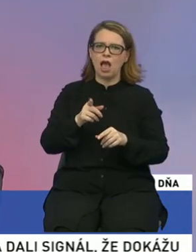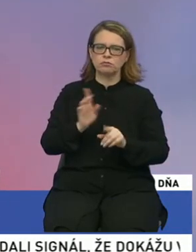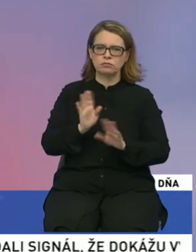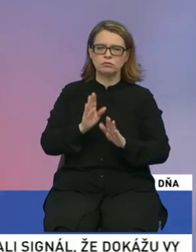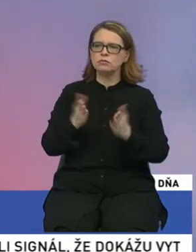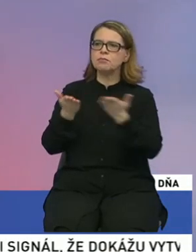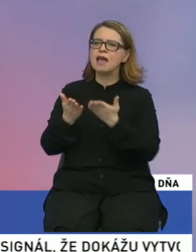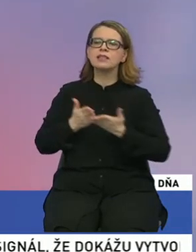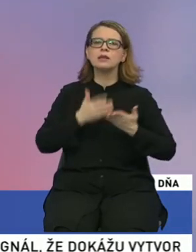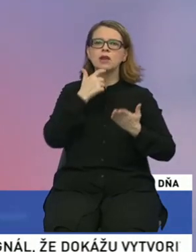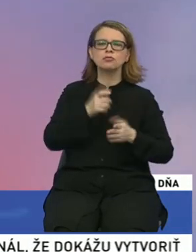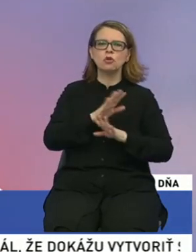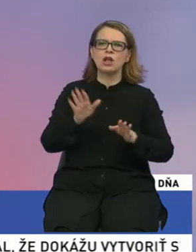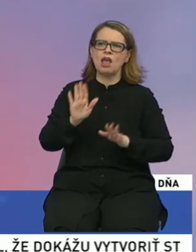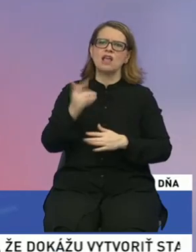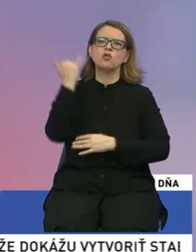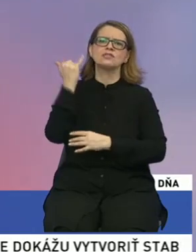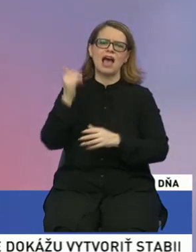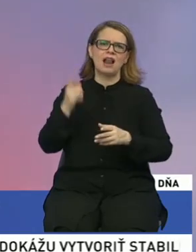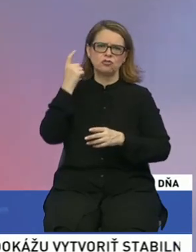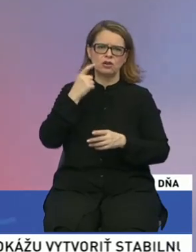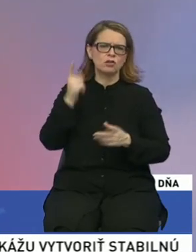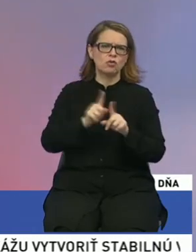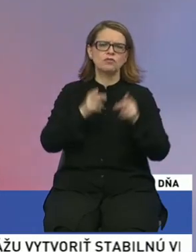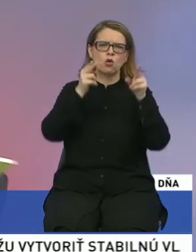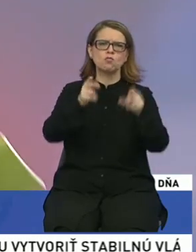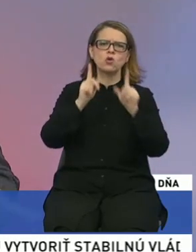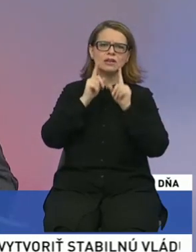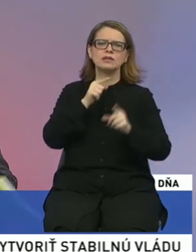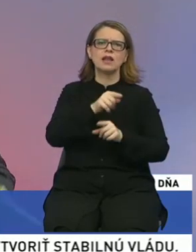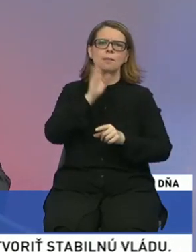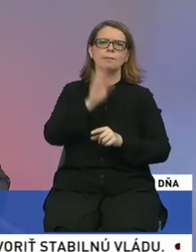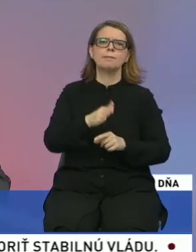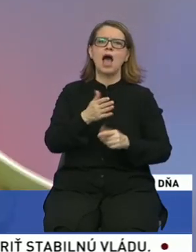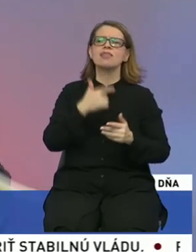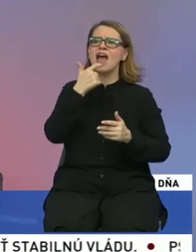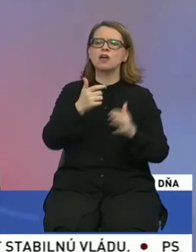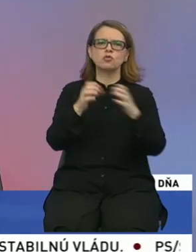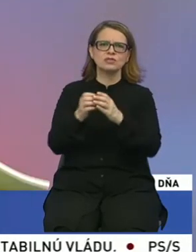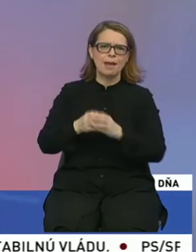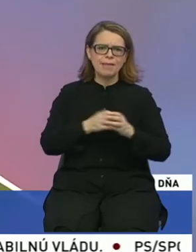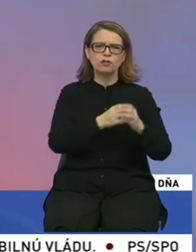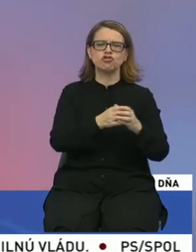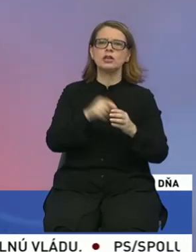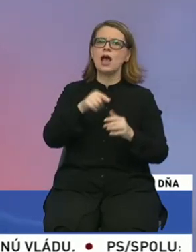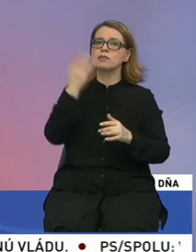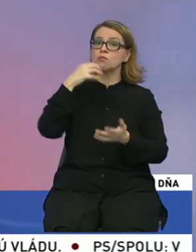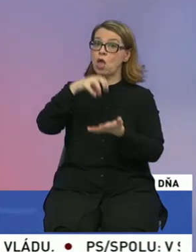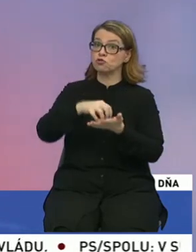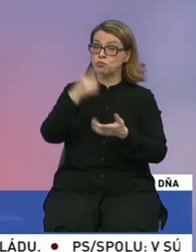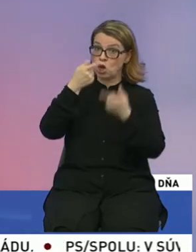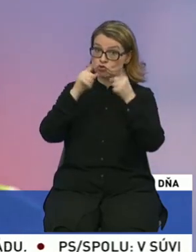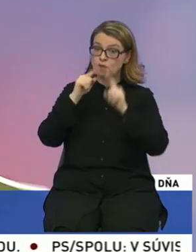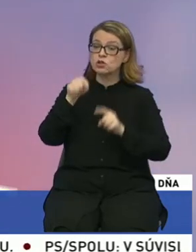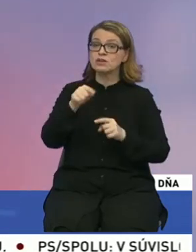báza organizácie. Takisto ak Most mal bázu organizácie toho, že tam boli národnostné menšiny a bola tam nejaká skupina Slovákov, ktorá